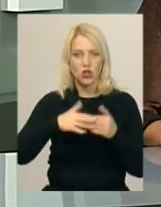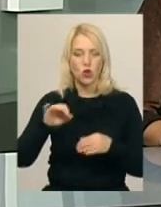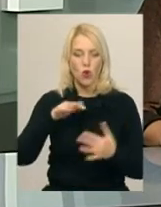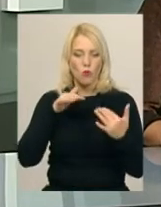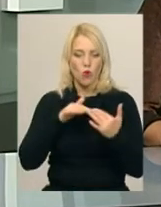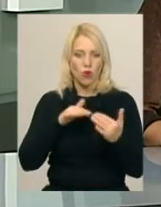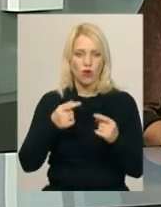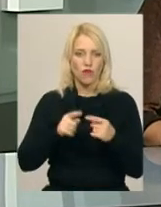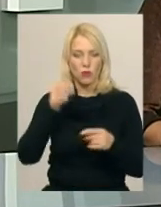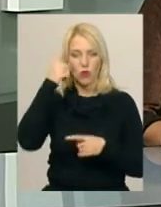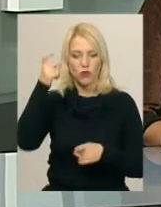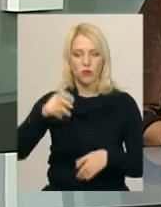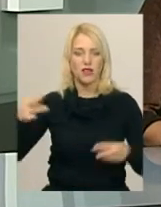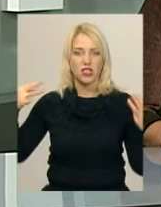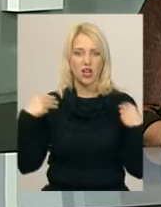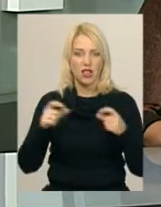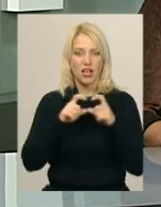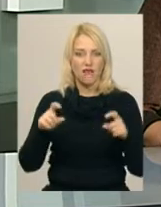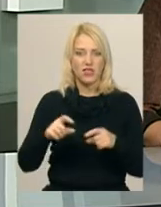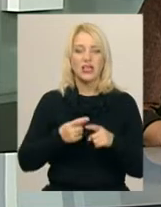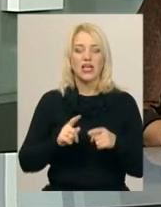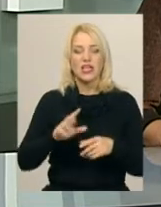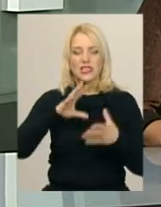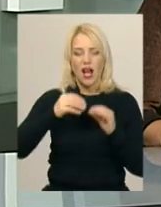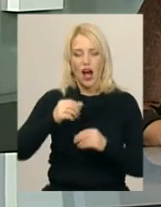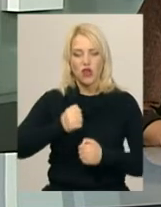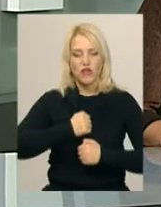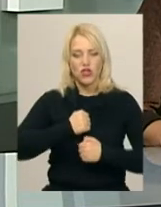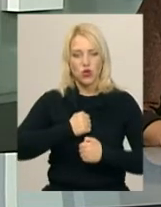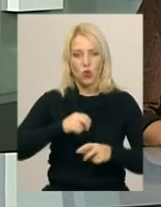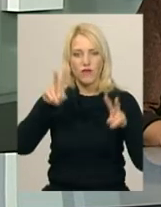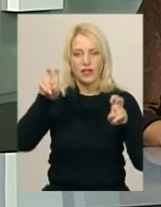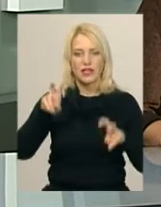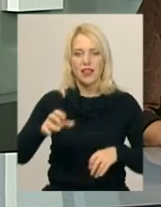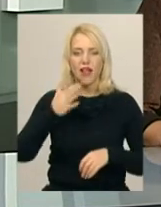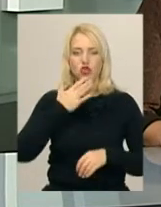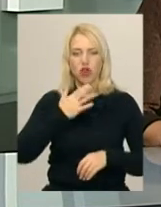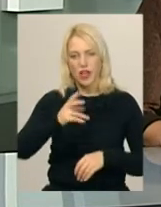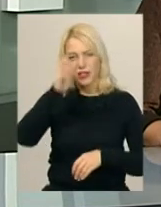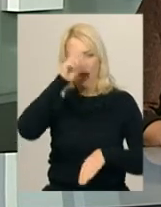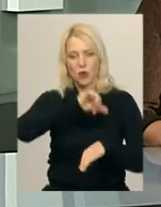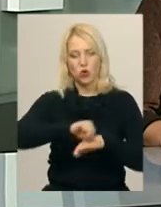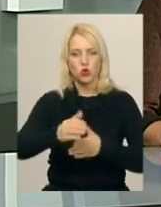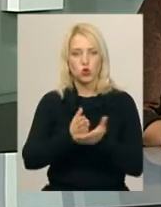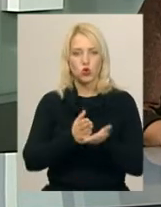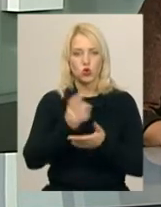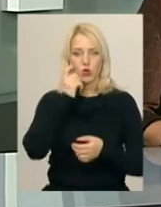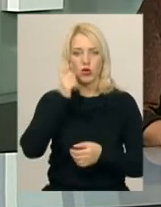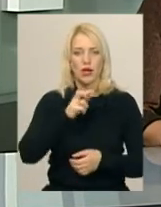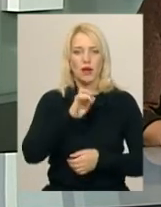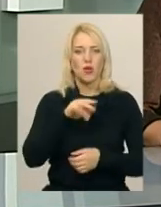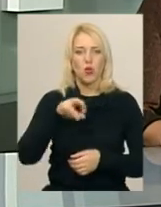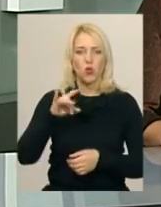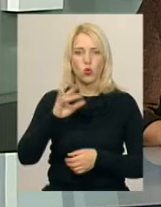бойових. Про це повідомив начальні кафедри загальних військових дисциплін Національної академії Державної прикордонної служби України Андрій Білорус.